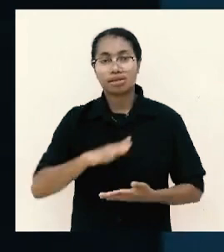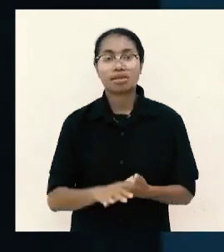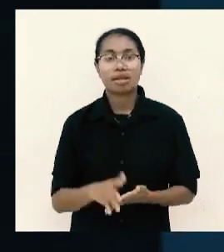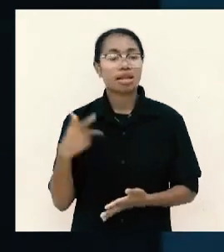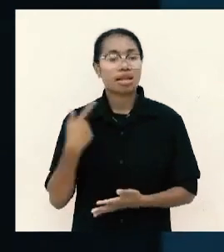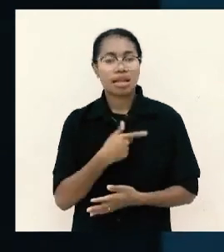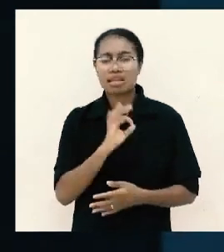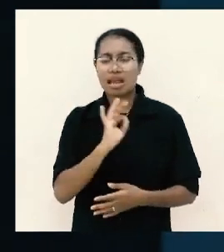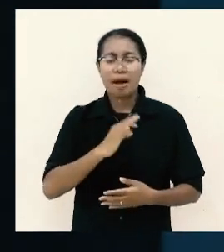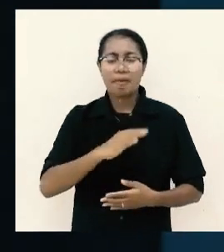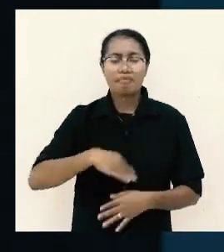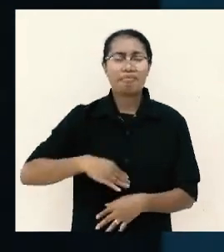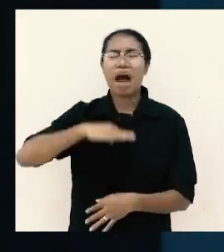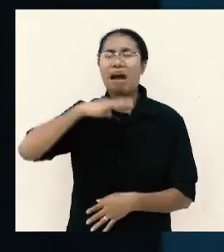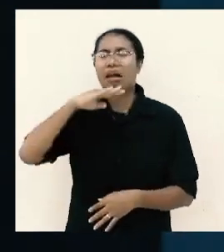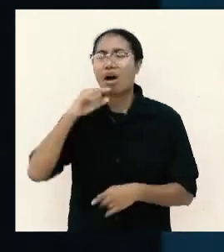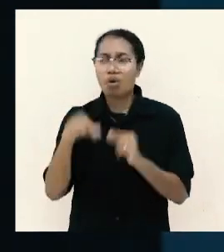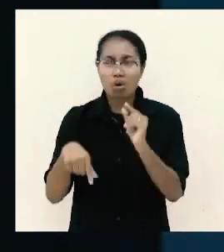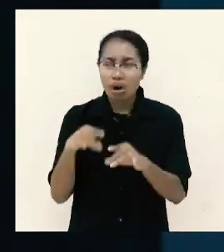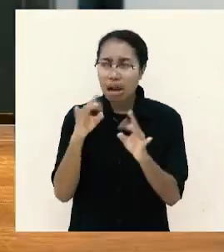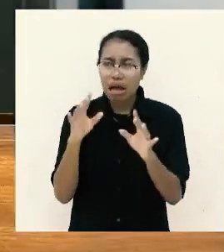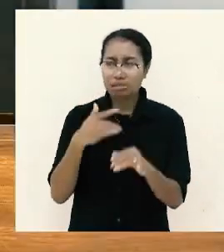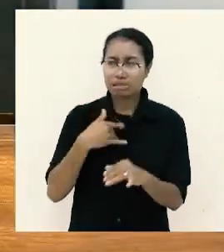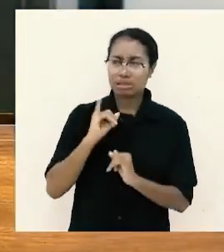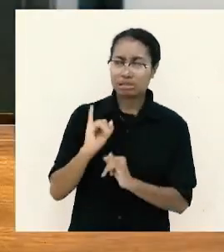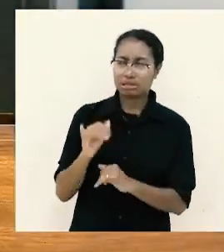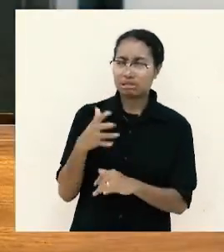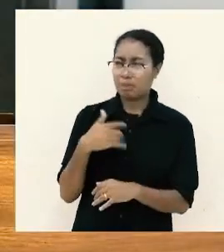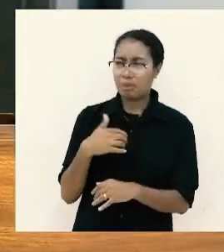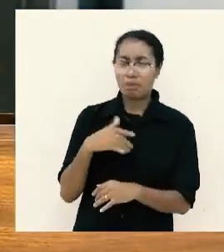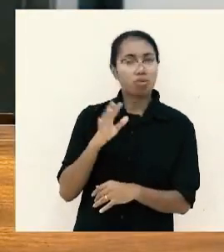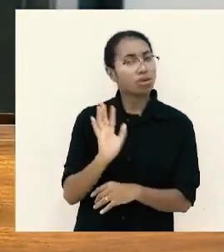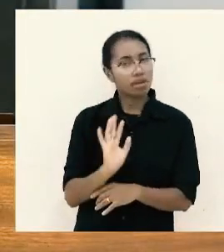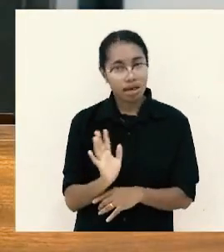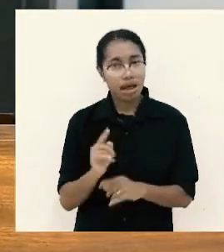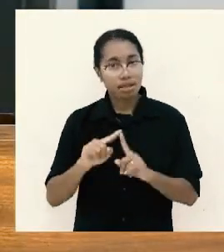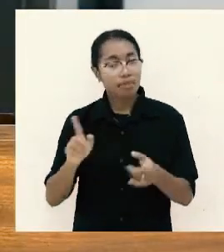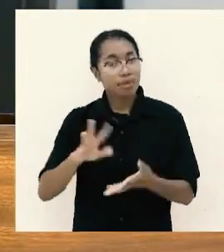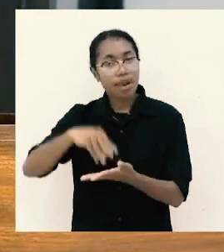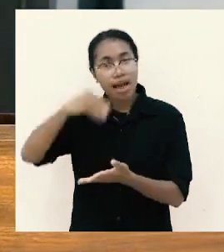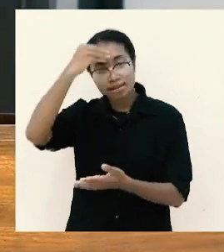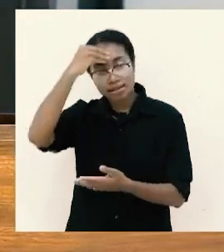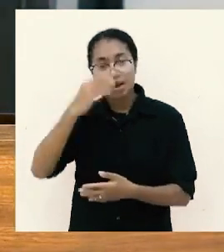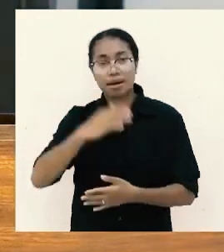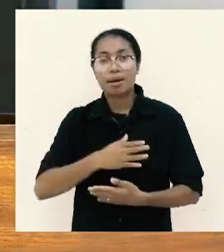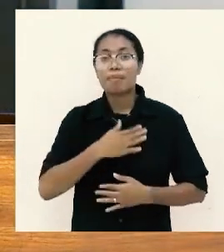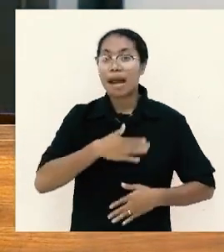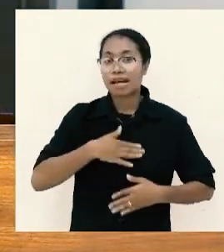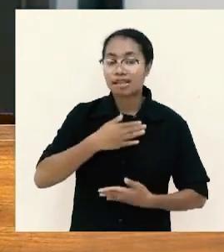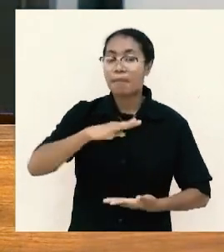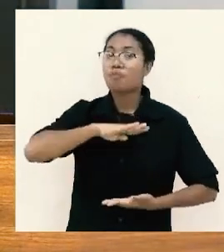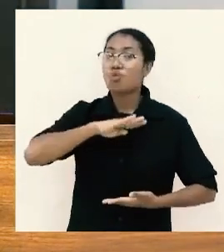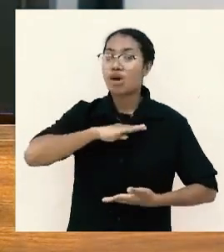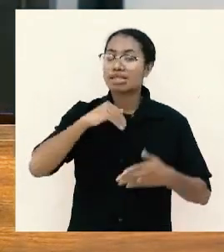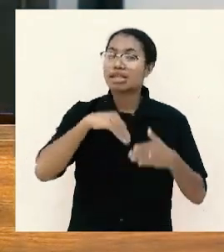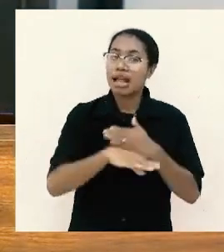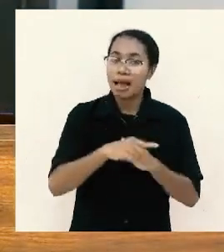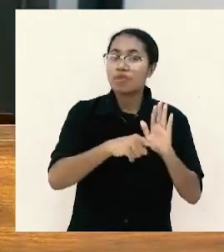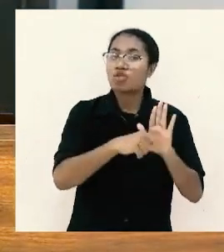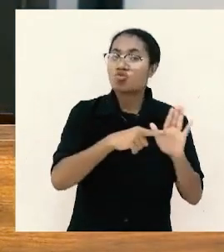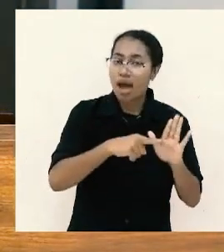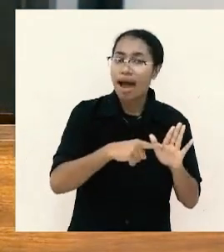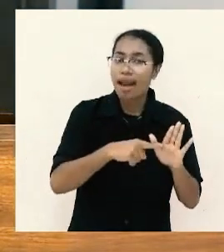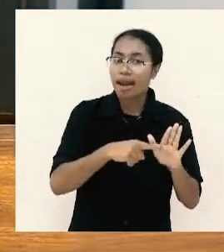tidak marah Tuhan tidak iri hati dengan orang lain belajar menjadi puas dalam kekurangan